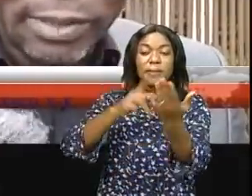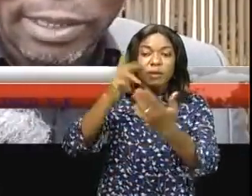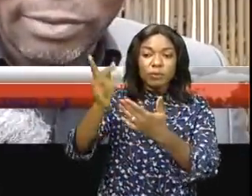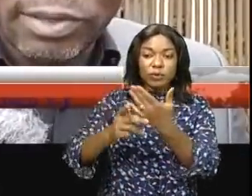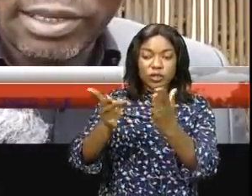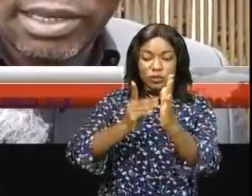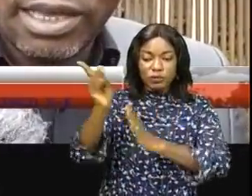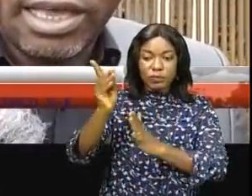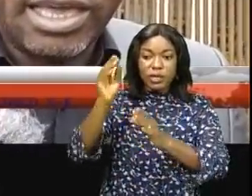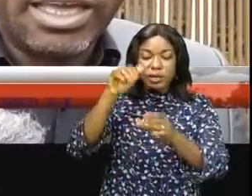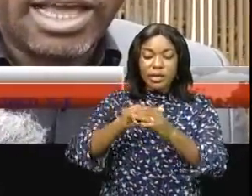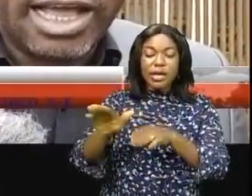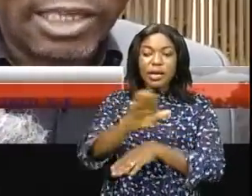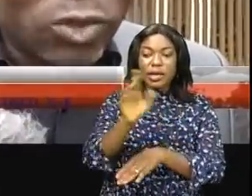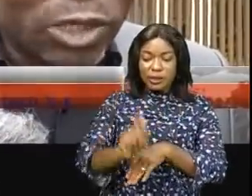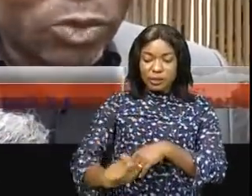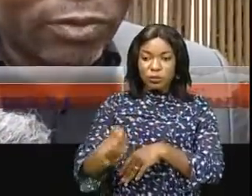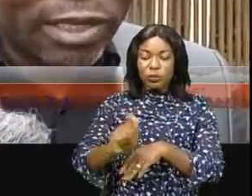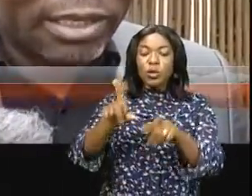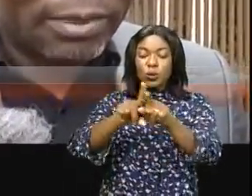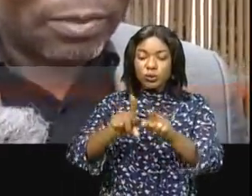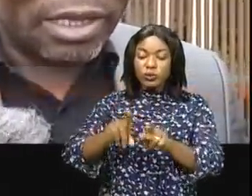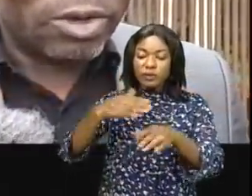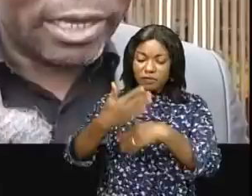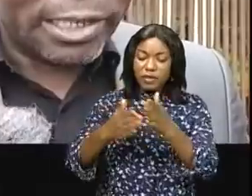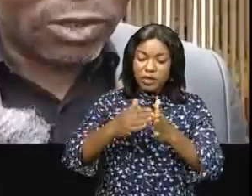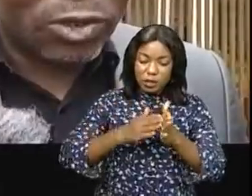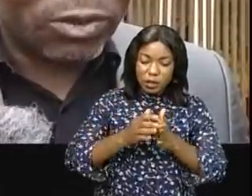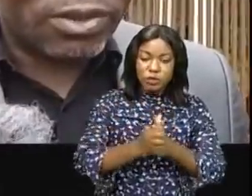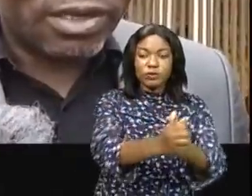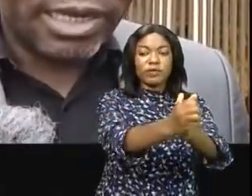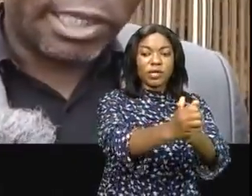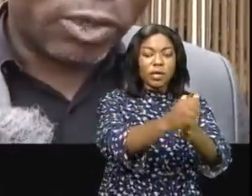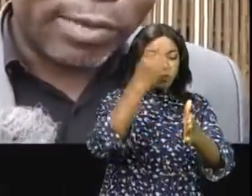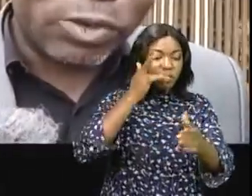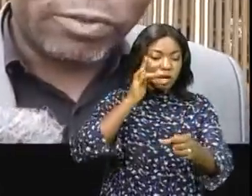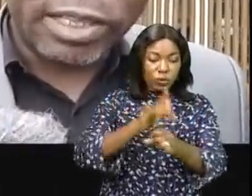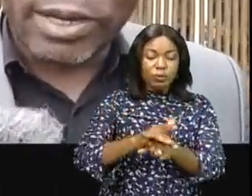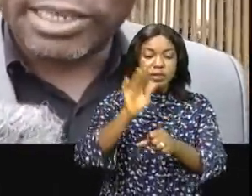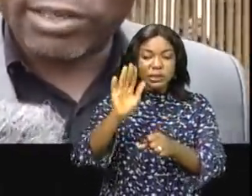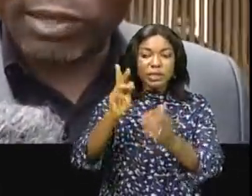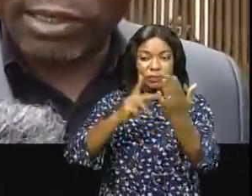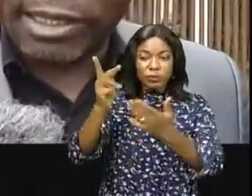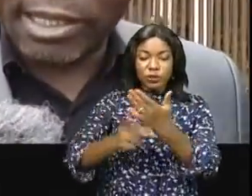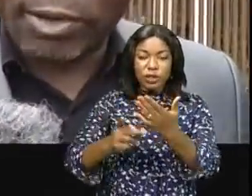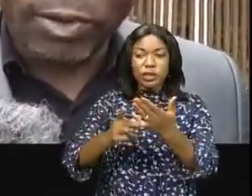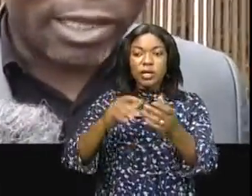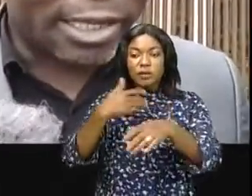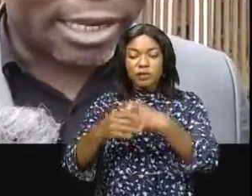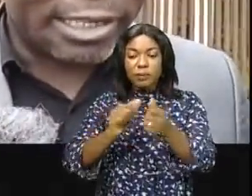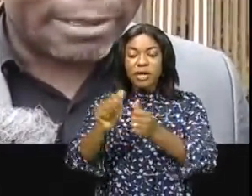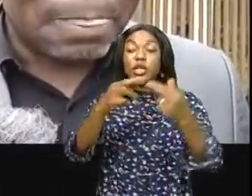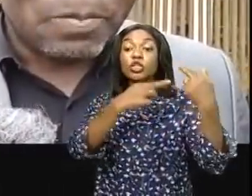leurs entités respectives et en assure le suivi de leur exécution l'exécution qui est bien sûr faite par les chefs des entités